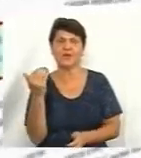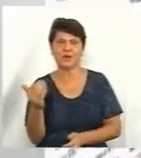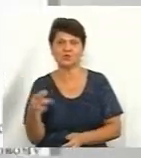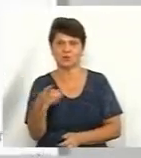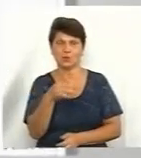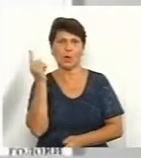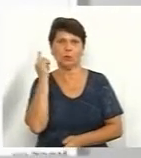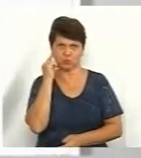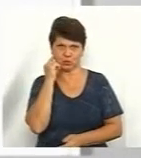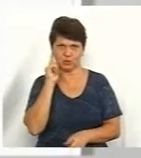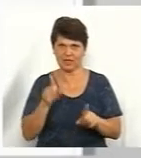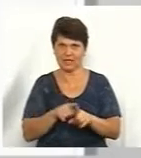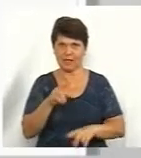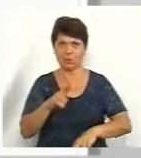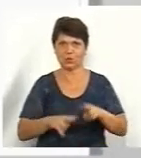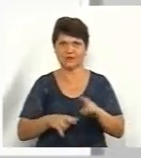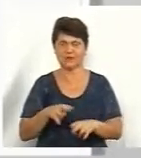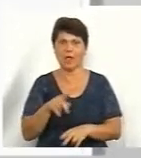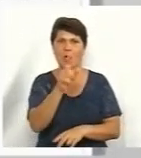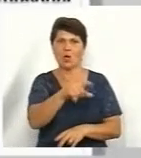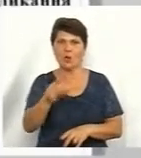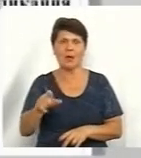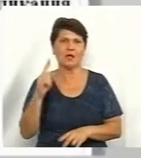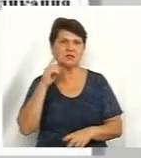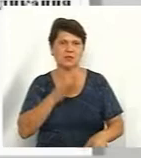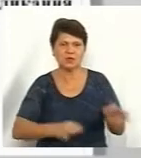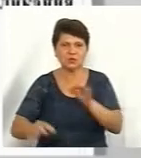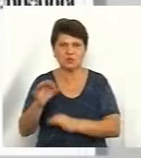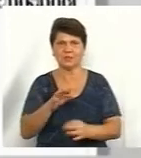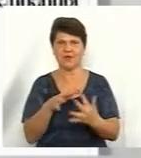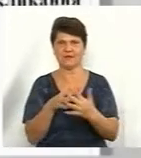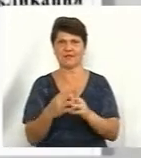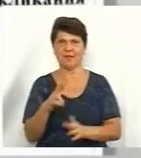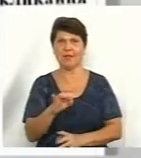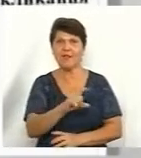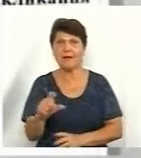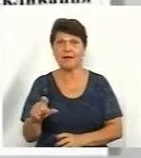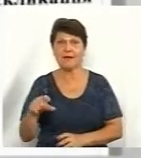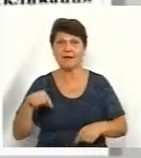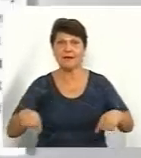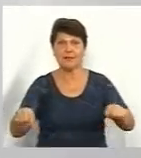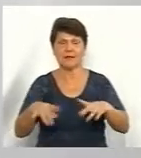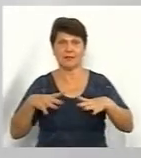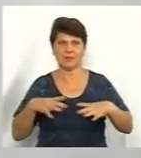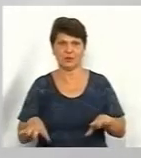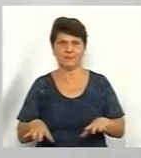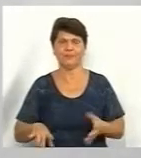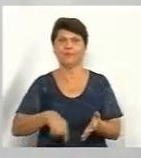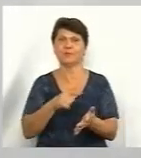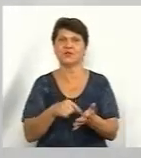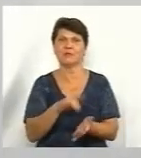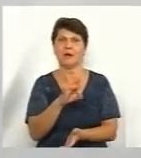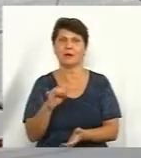таке будівництво, то громадські слухання в селах не проводили? Міська рада